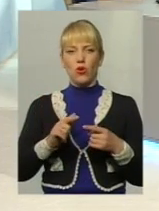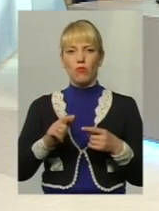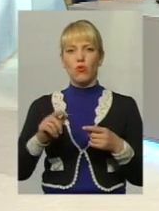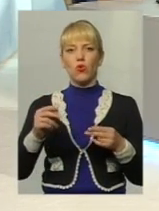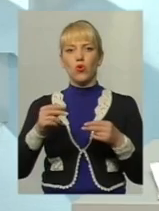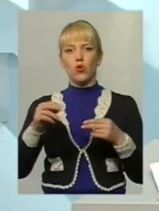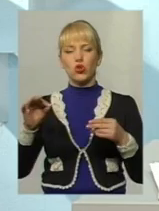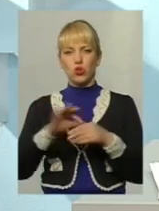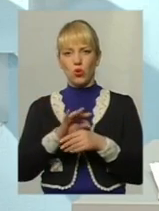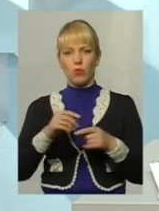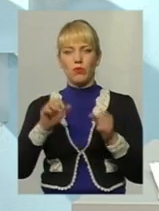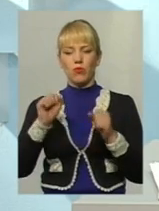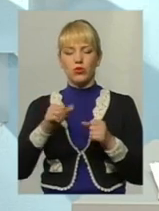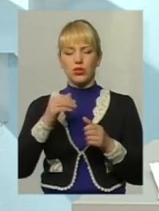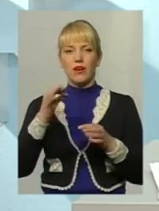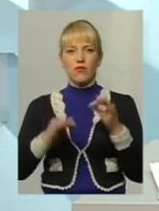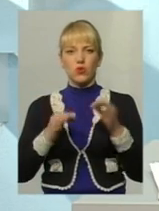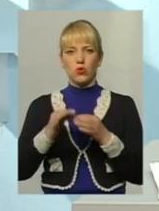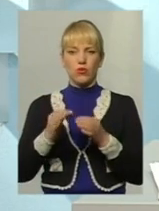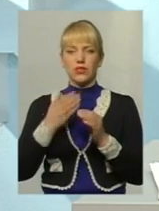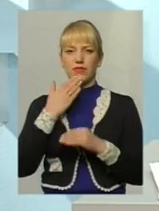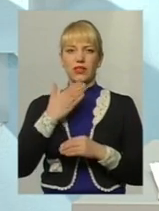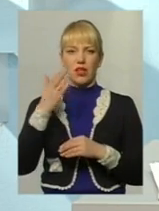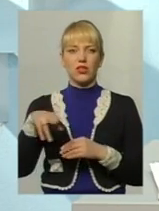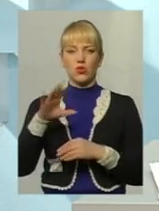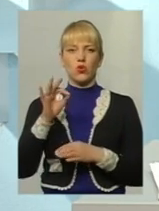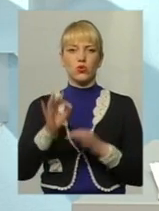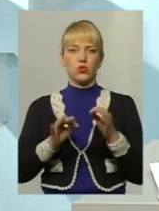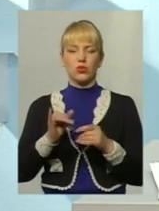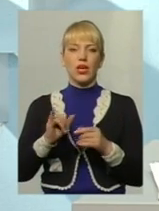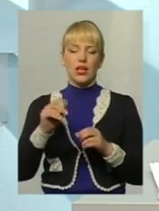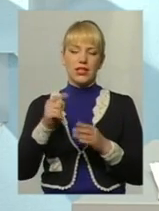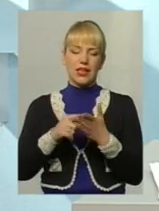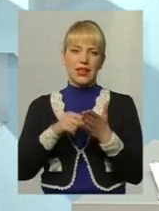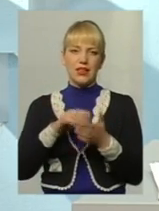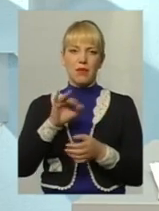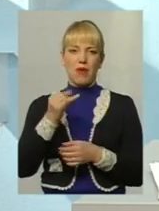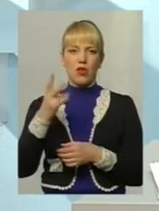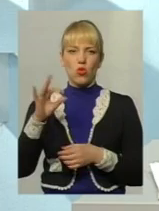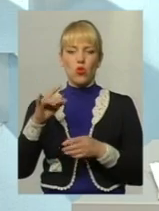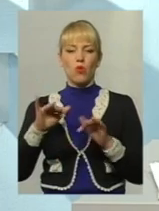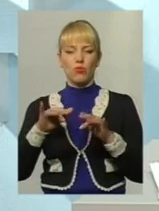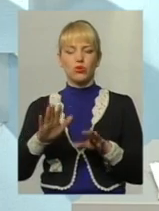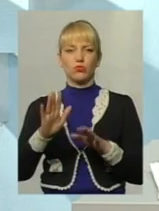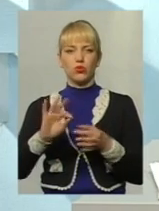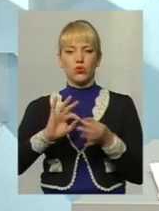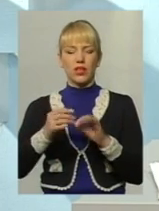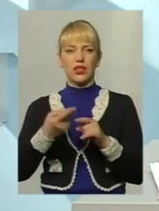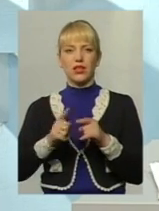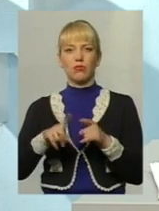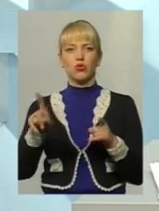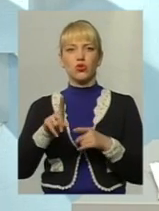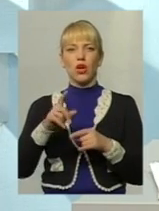судовому порядку можуть звертатися до суду і ділити майно подружжя. Однак, процедура буде ускладнена тим, що